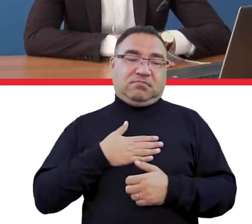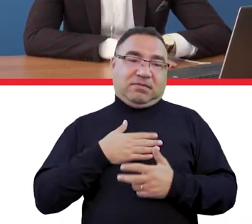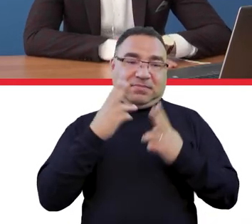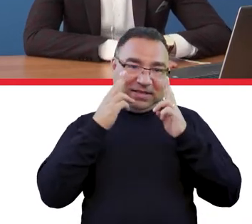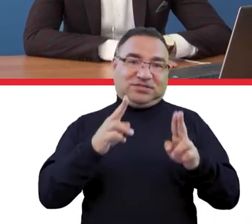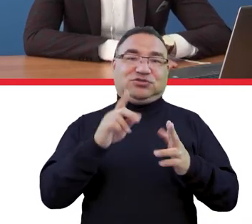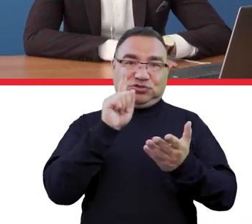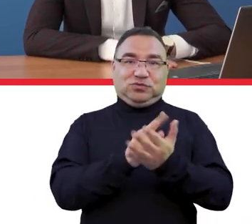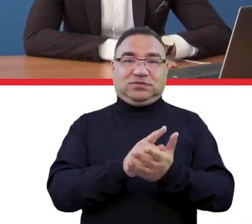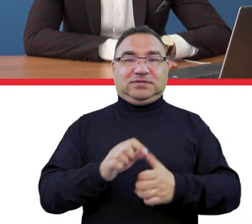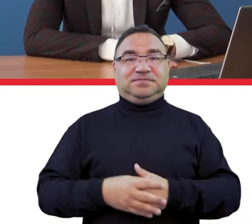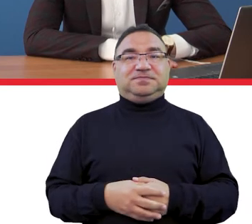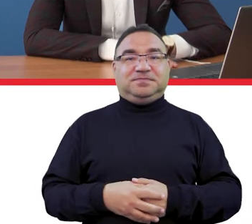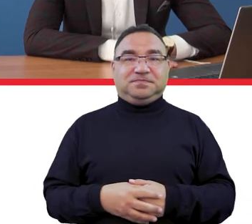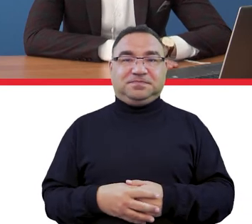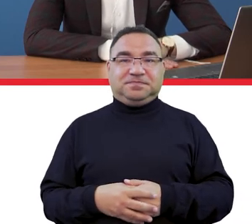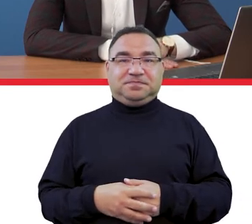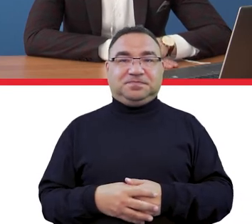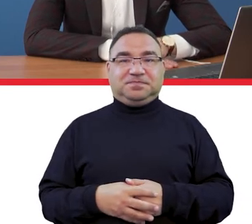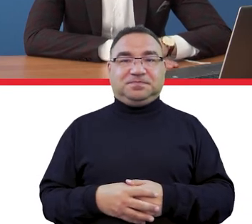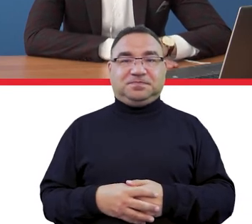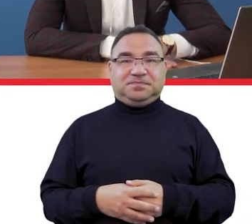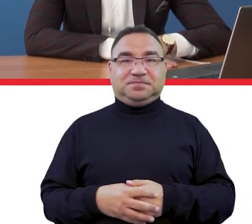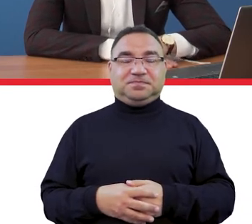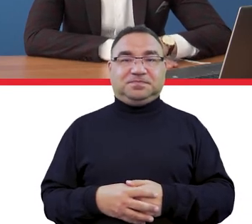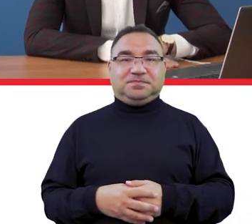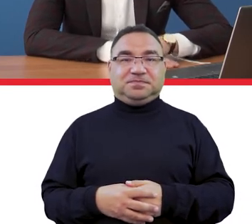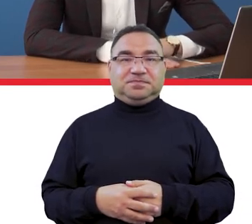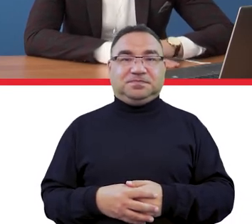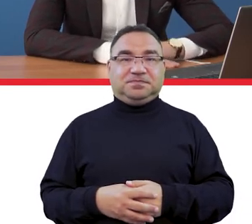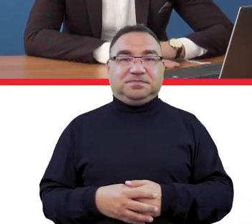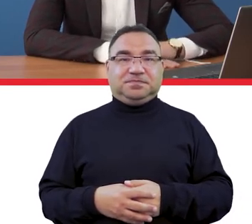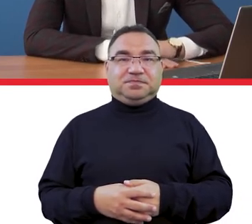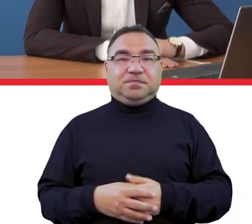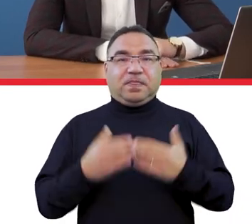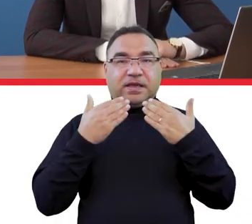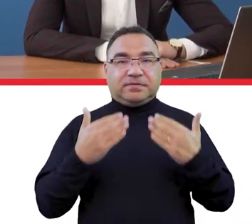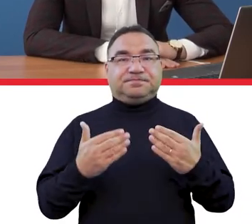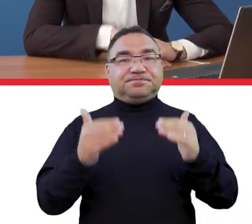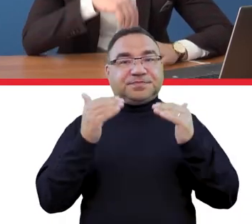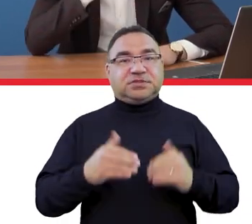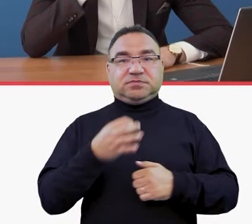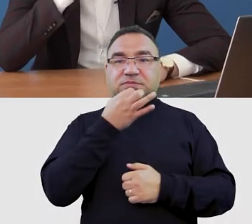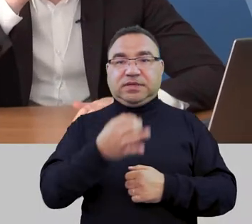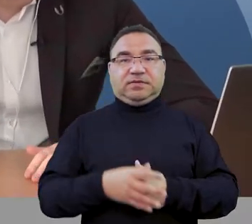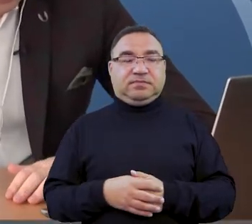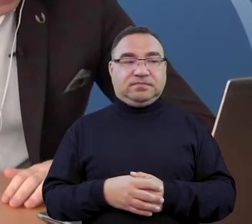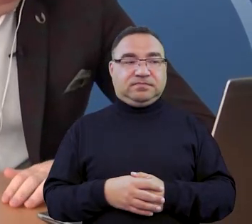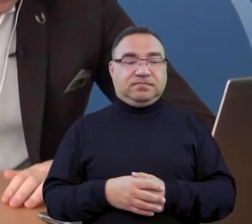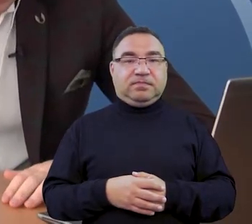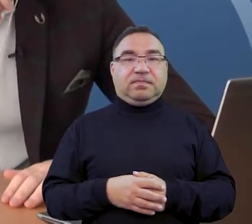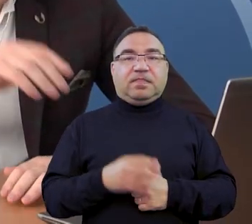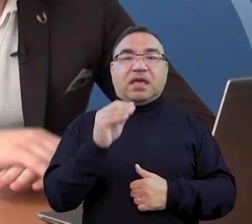z jednej z tych uczelni. Zdecydowanie będziemy reagować. Bardzo dziękujemy. Kolejne pytanie dotyczy M